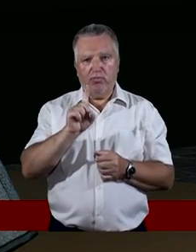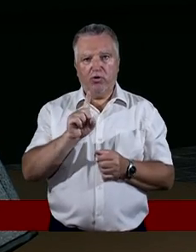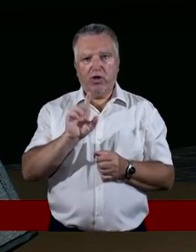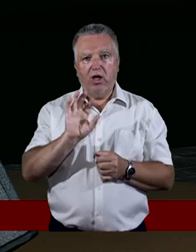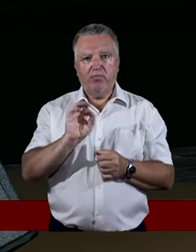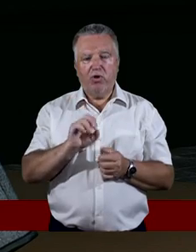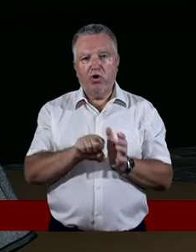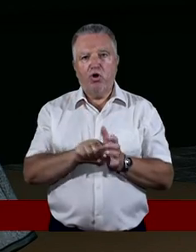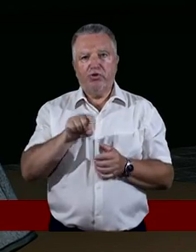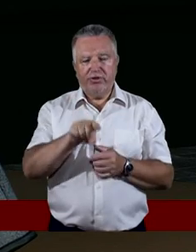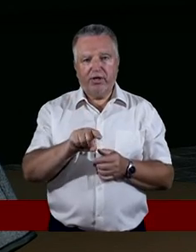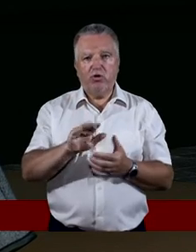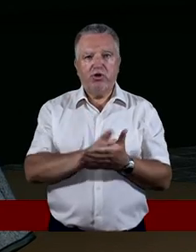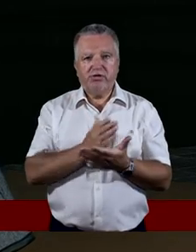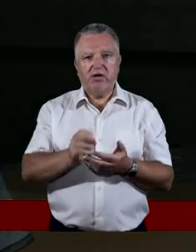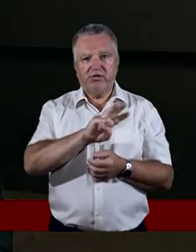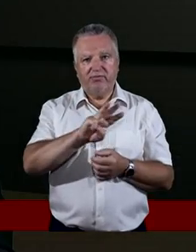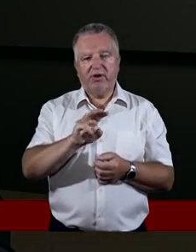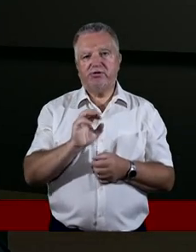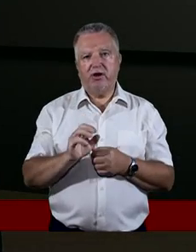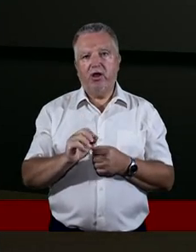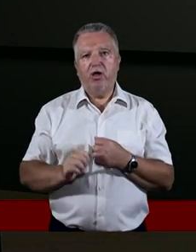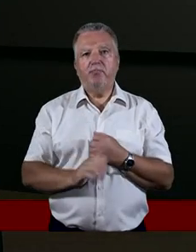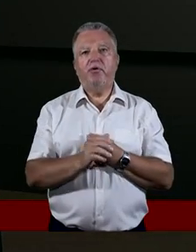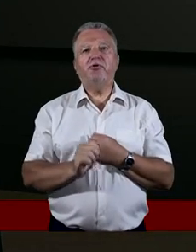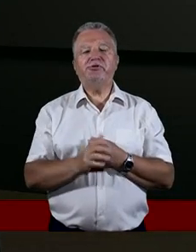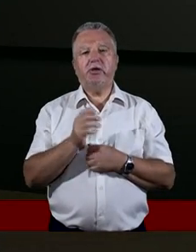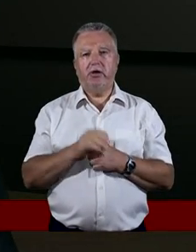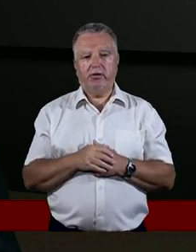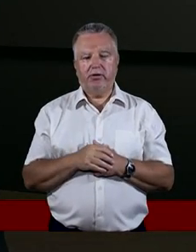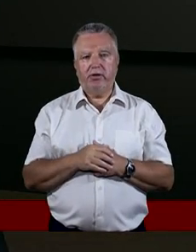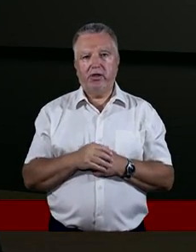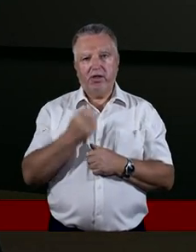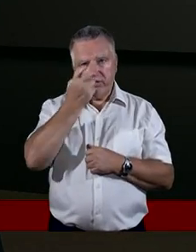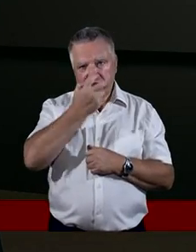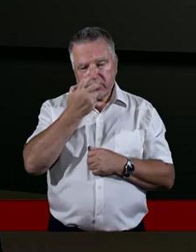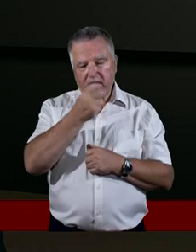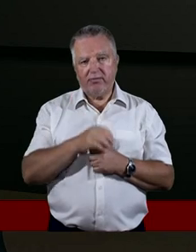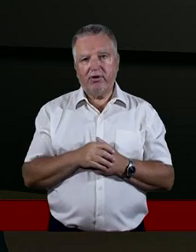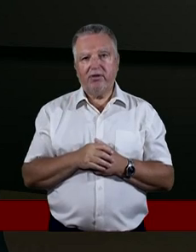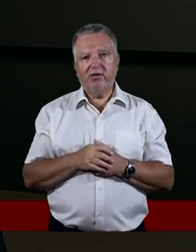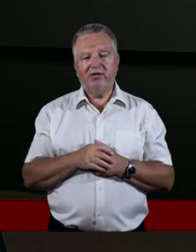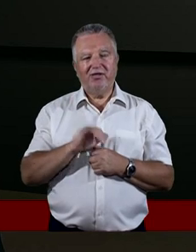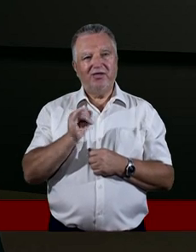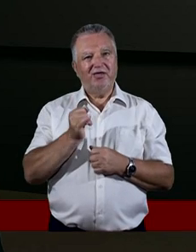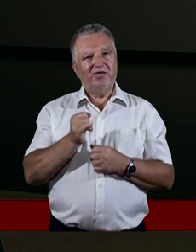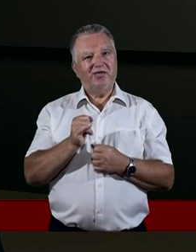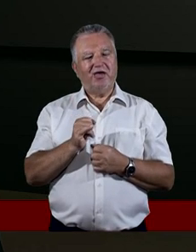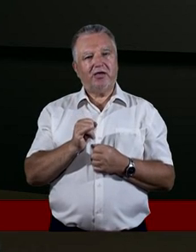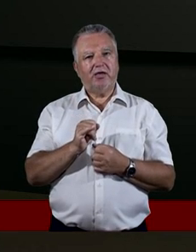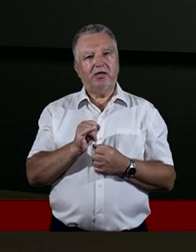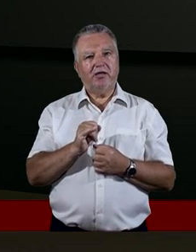zależy Wasza pomyślność. Fragment bardzo ciekawy. Jak skomentować takie